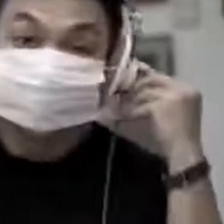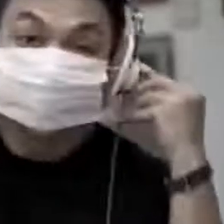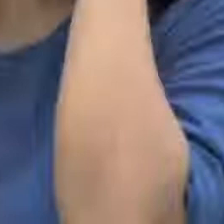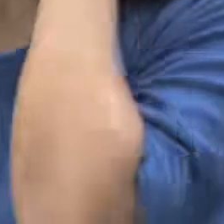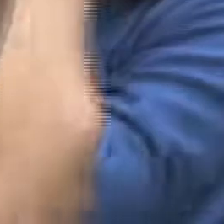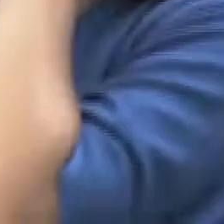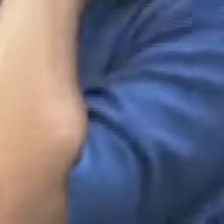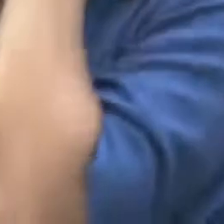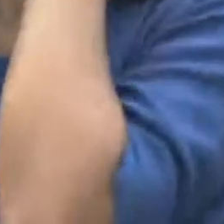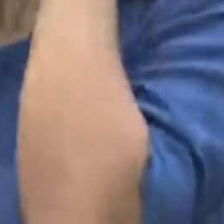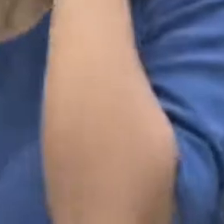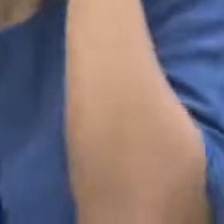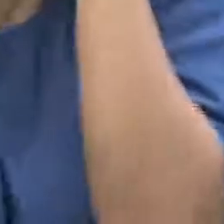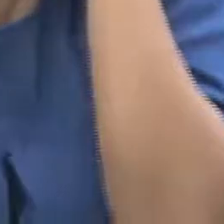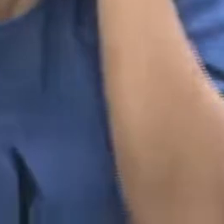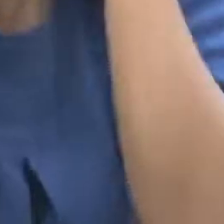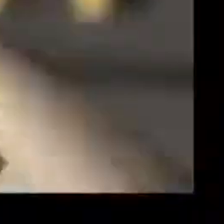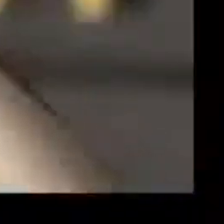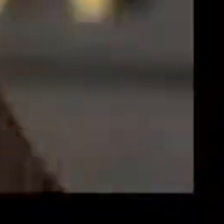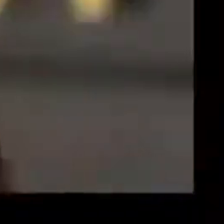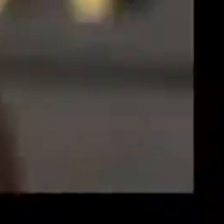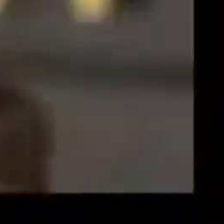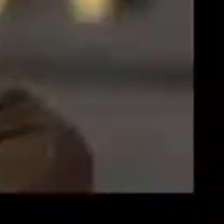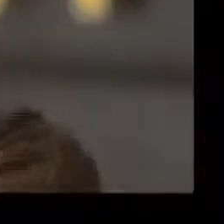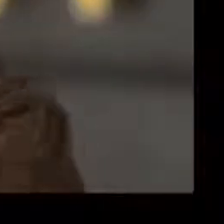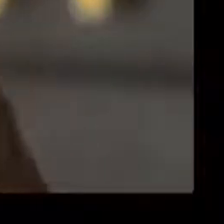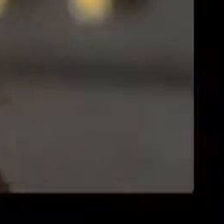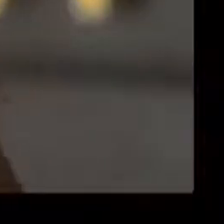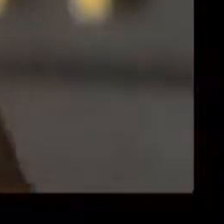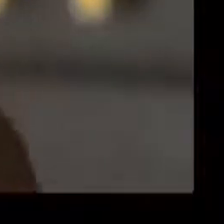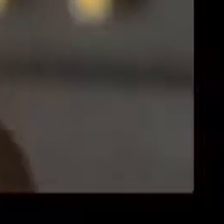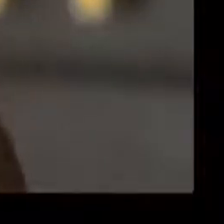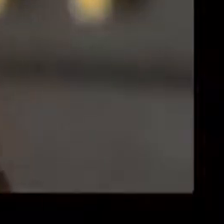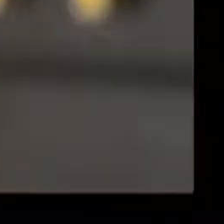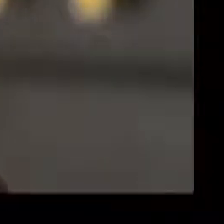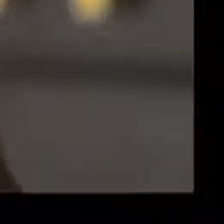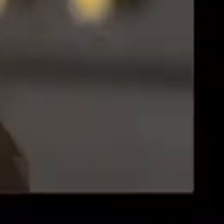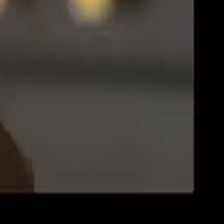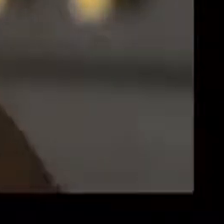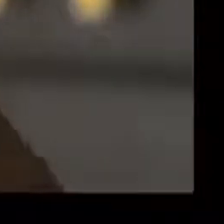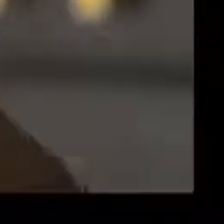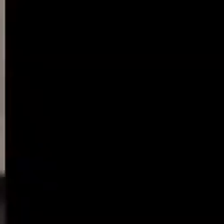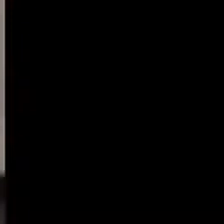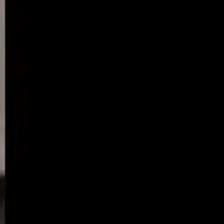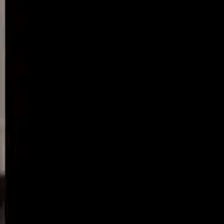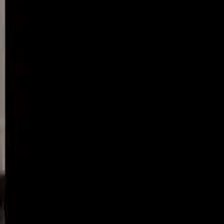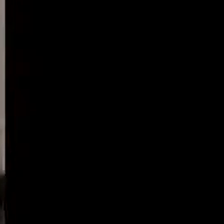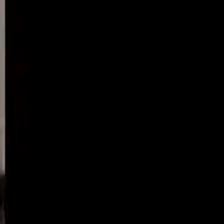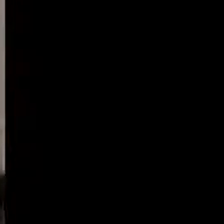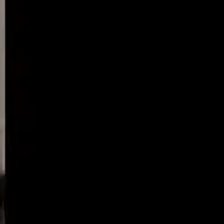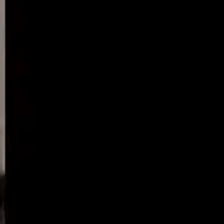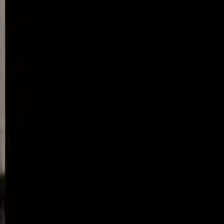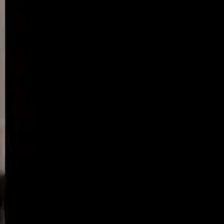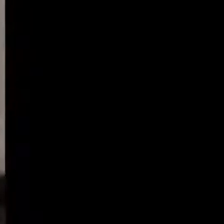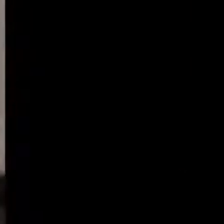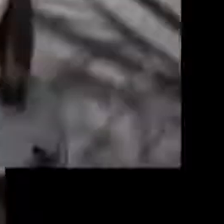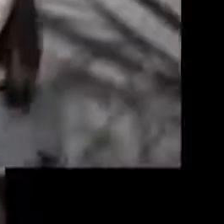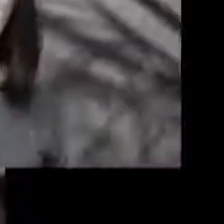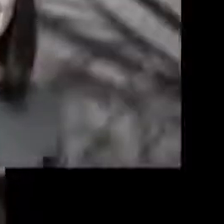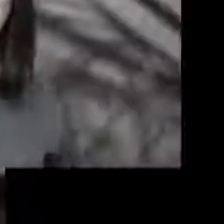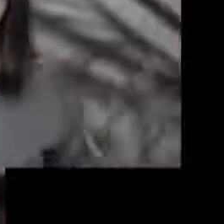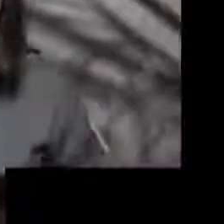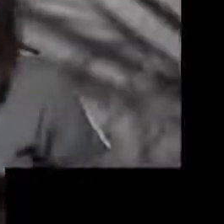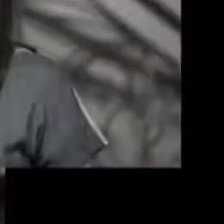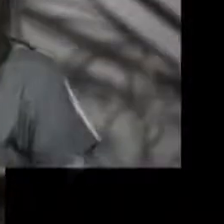maskermu, juga wajaraku, cuci tanganku selalu. Kita daibah